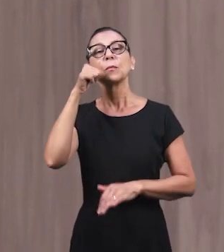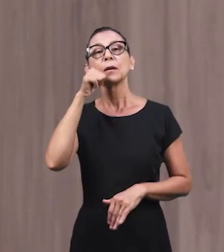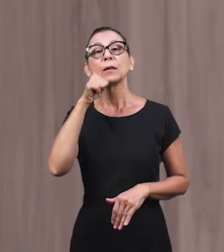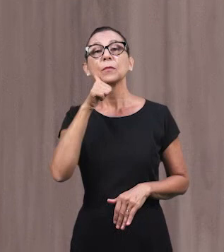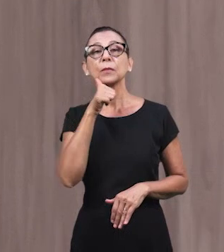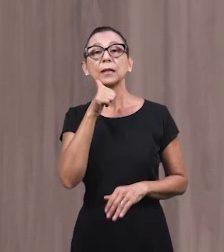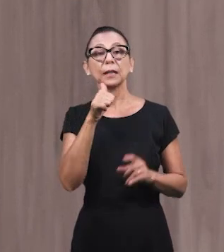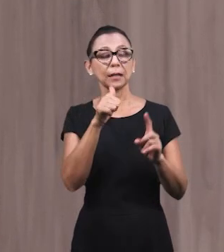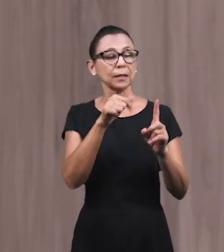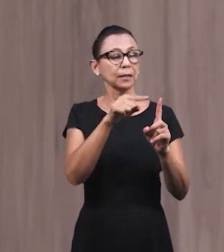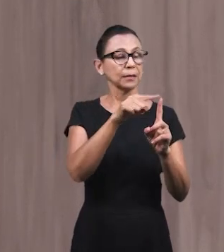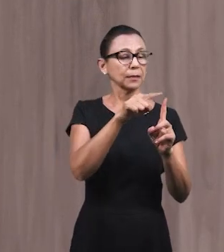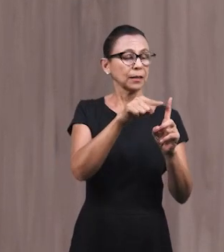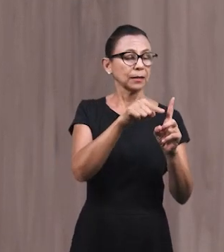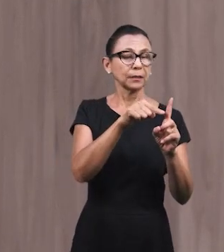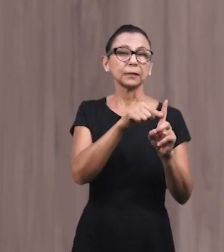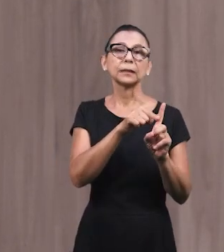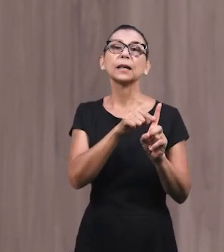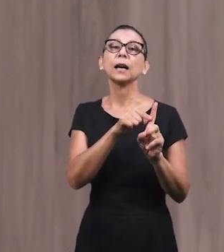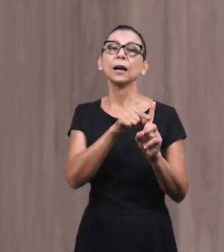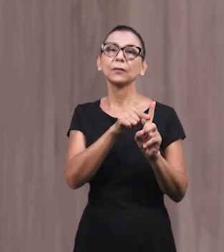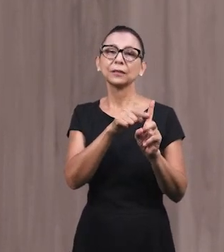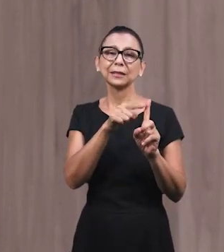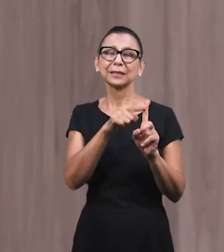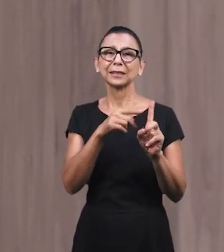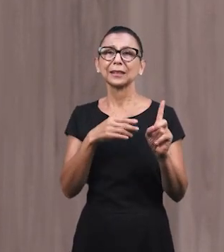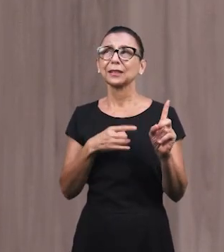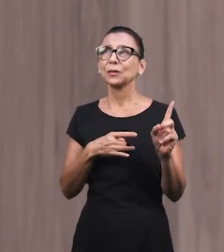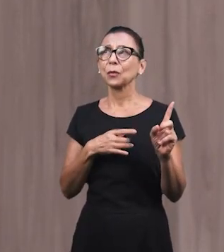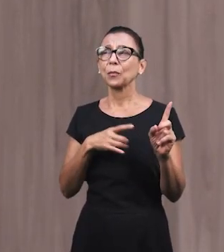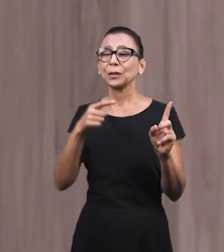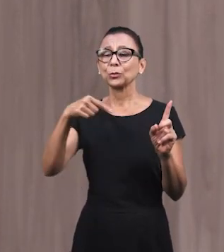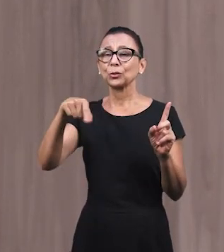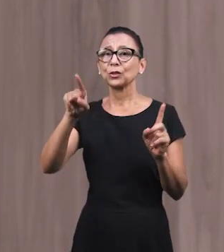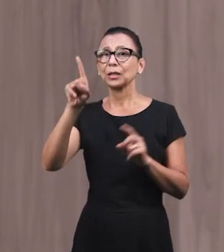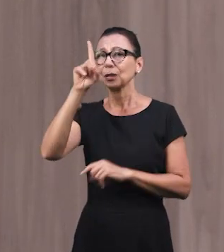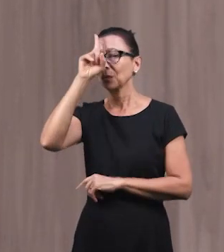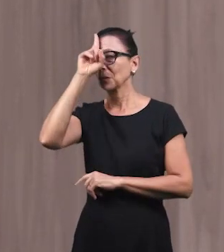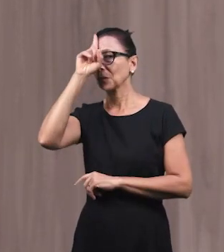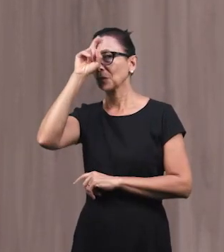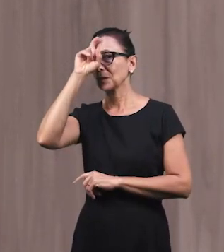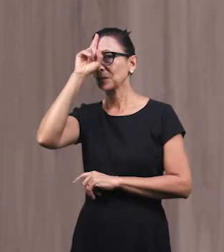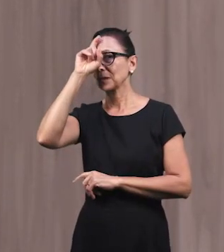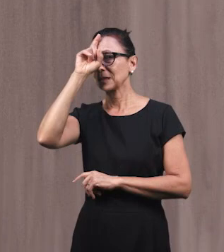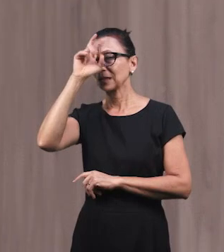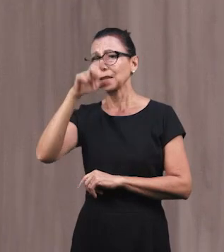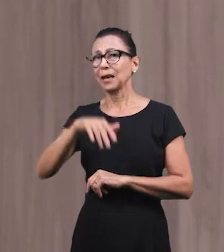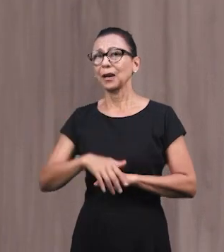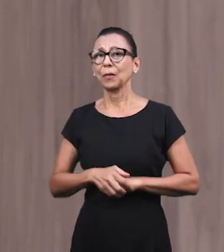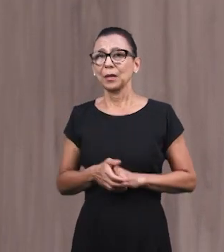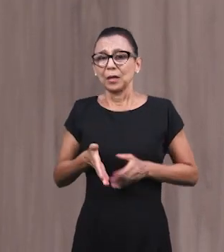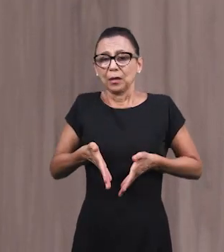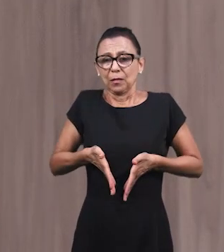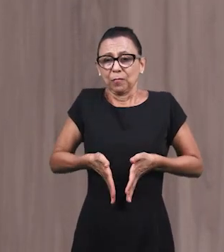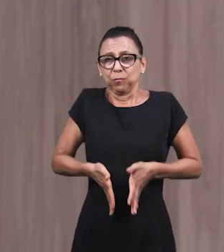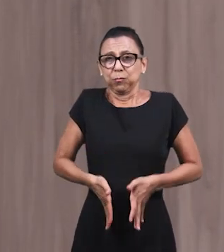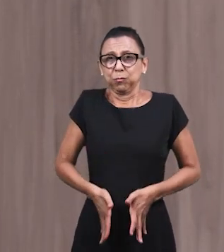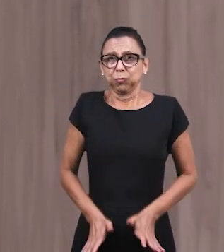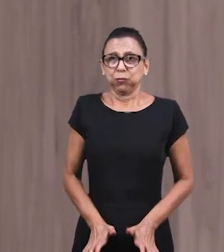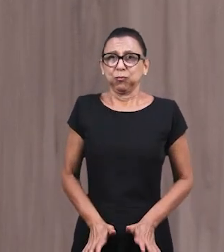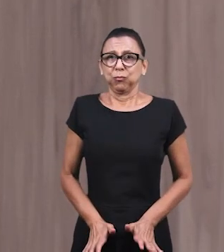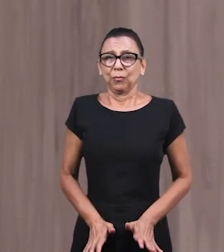женщину, она беременная, и она боится идти в больницу, чтобы